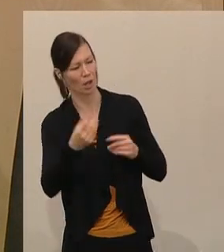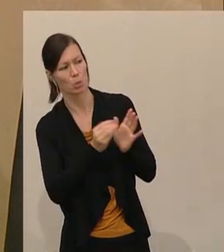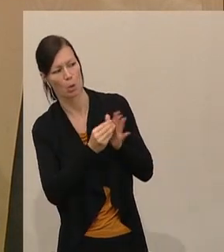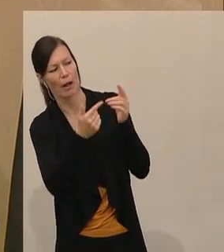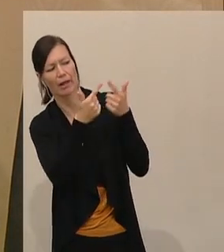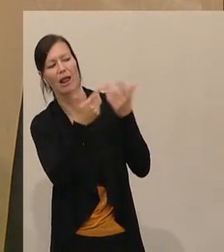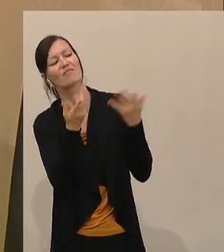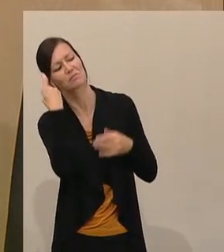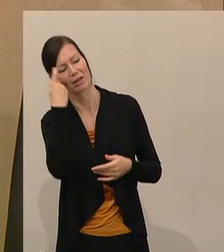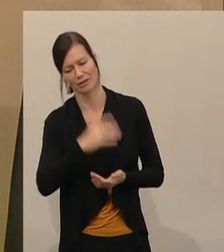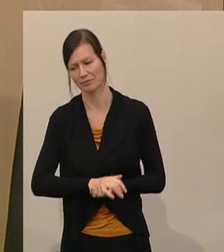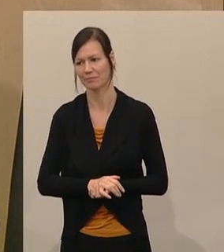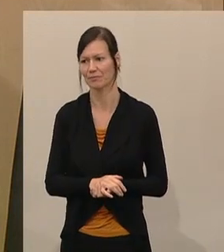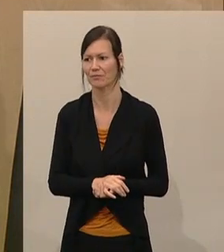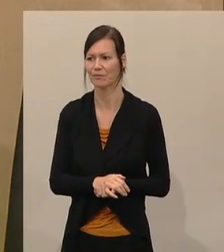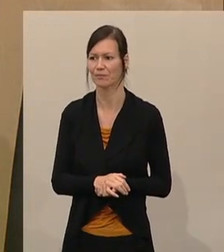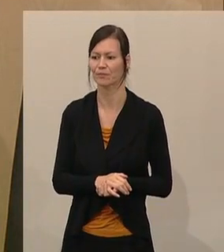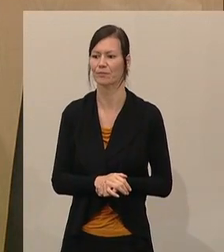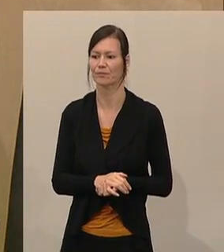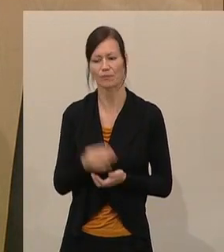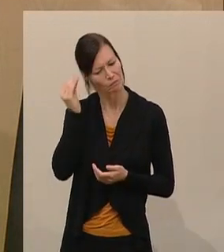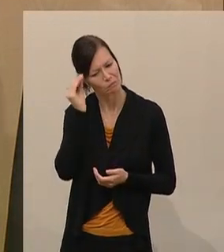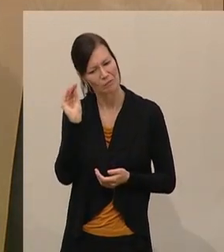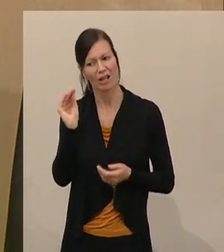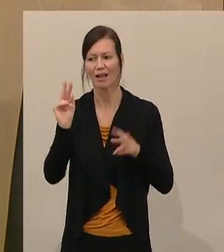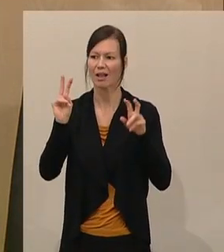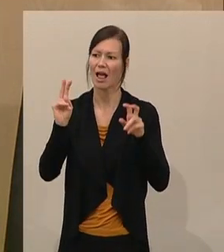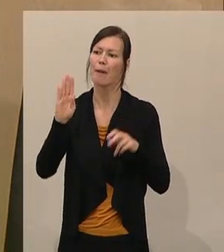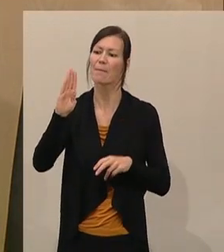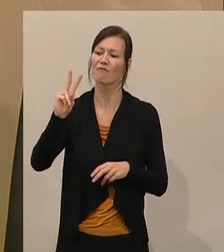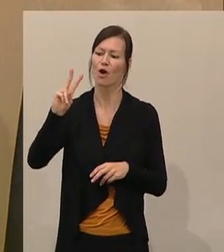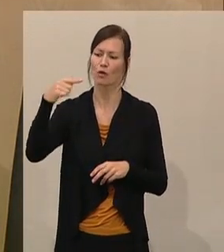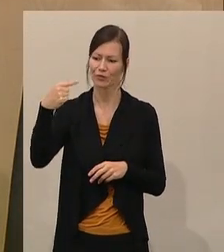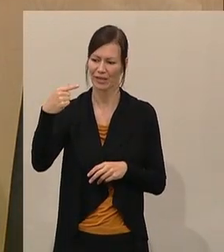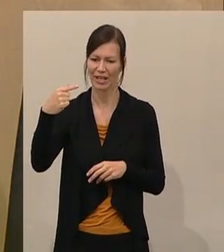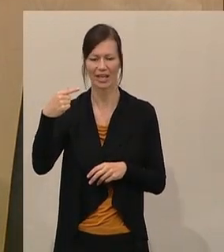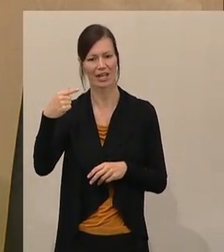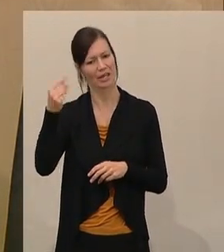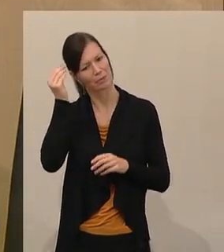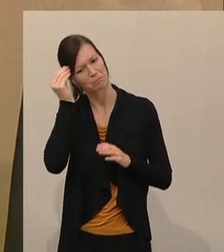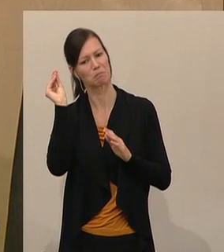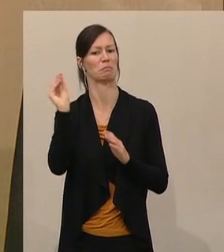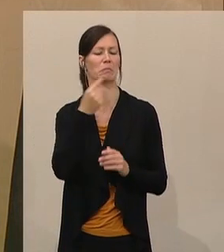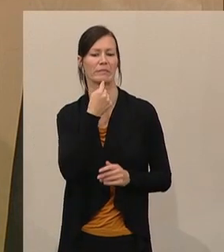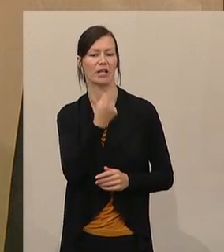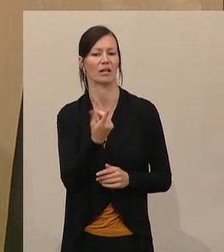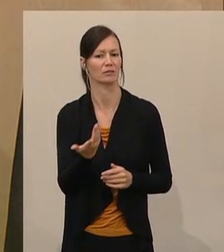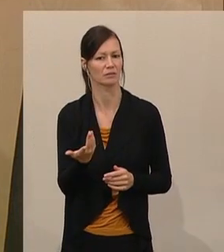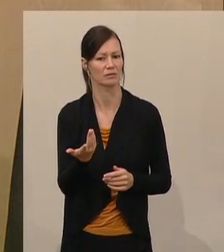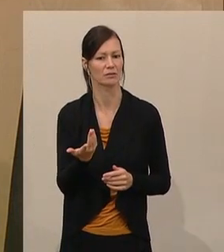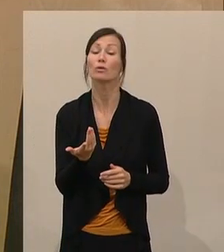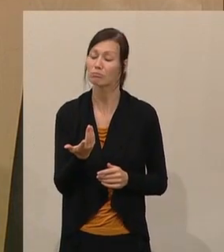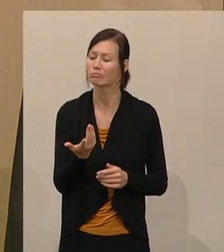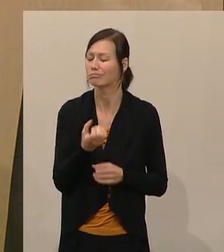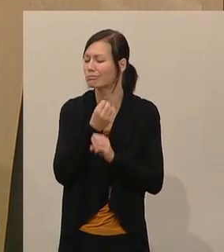Denn alleine die Behauptungen rund um das BVT, die dienen letztlich dazu, natürlich den